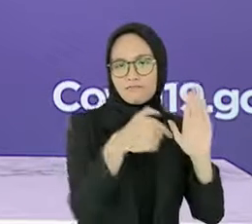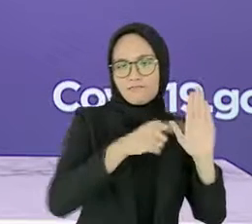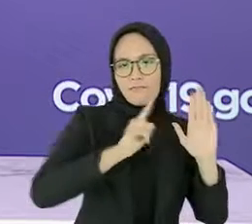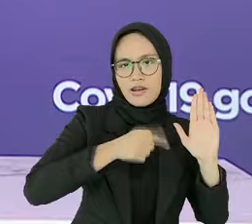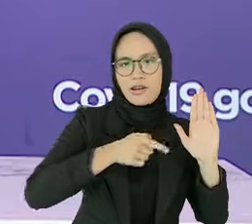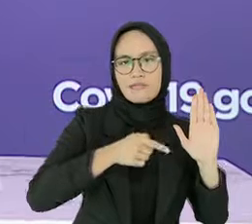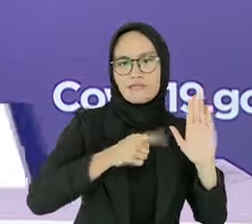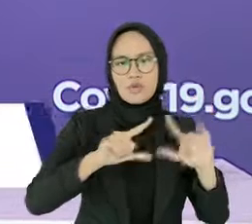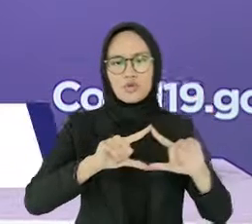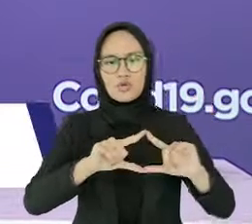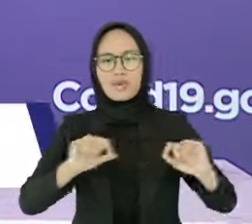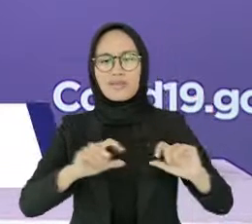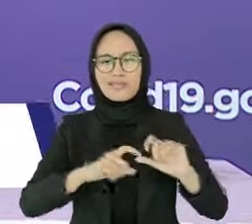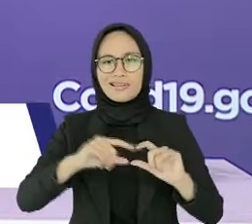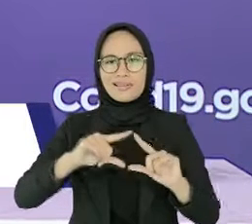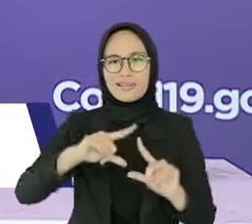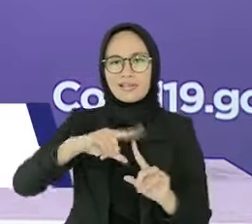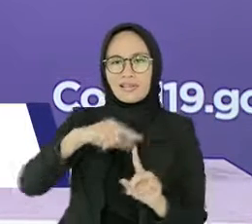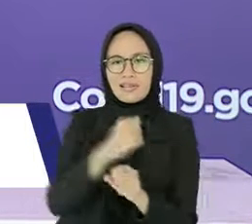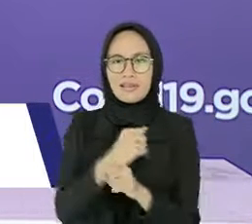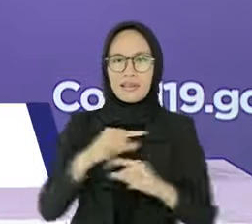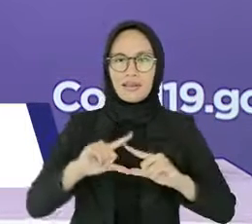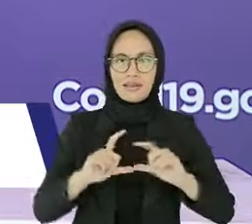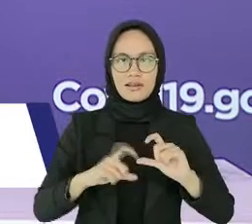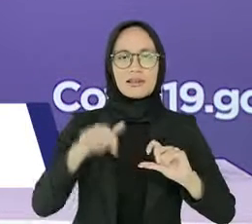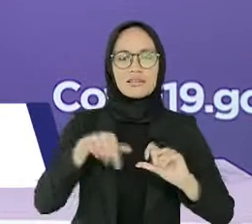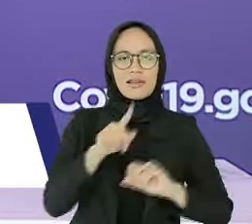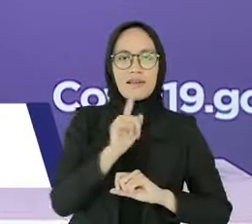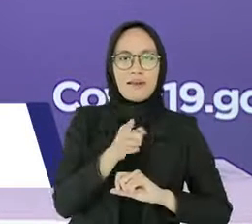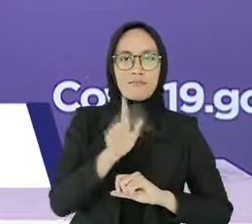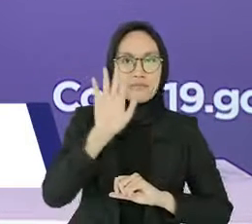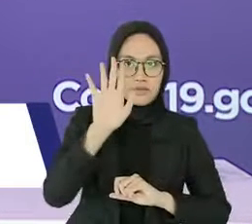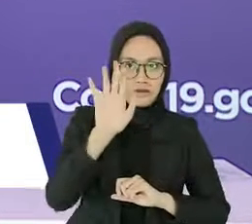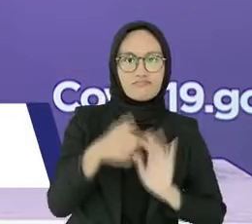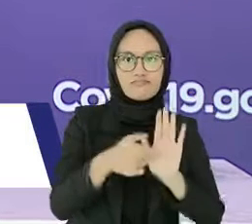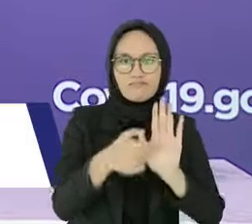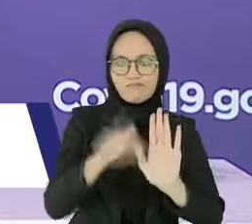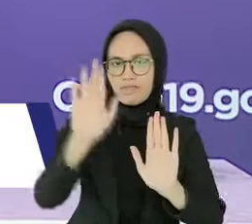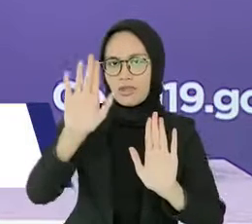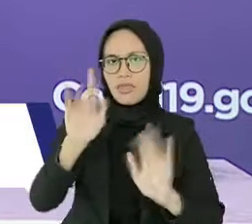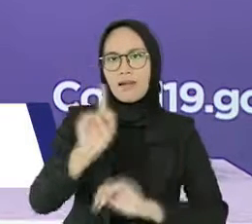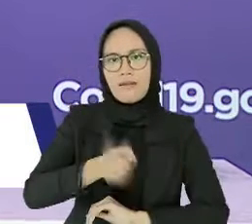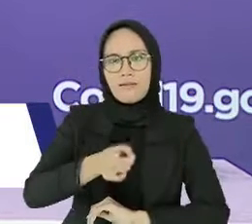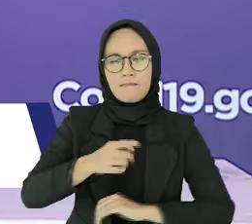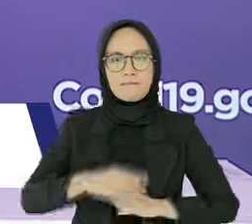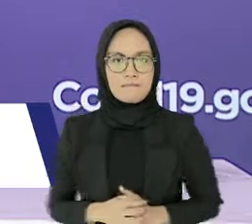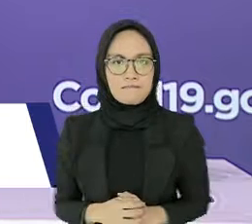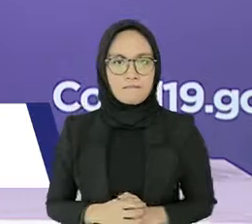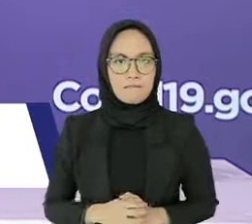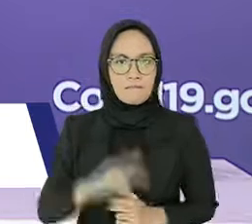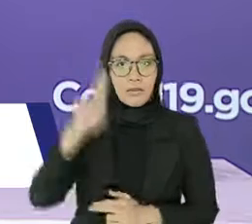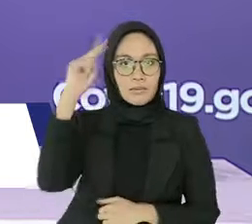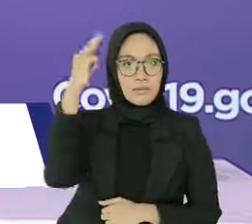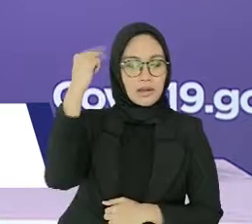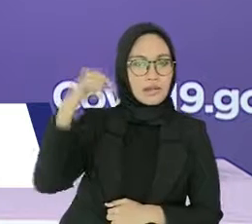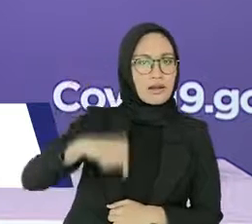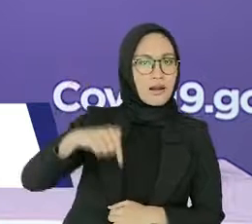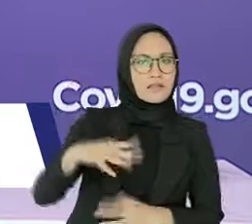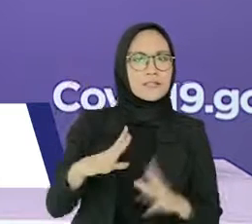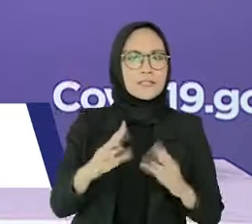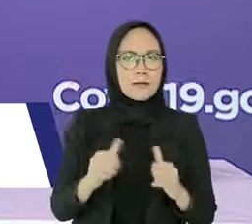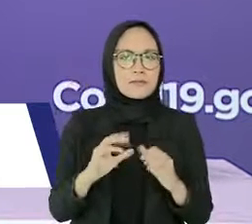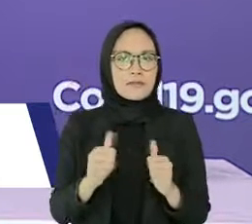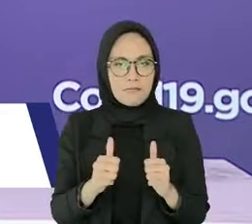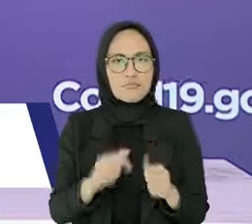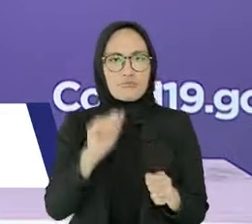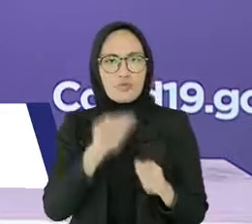dalam surat edaran Satgas dan akan disampaikan segera kepada publik. Pemerintah sedang merancang kebijakan